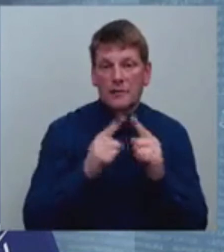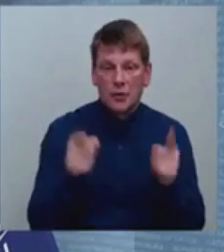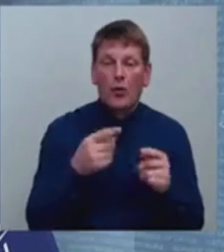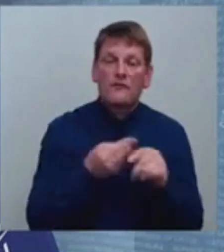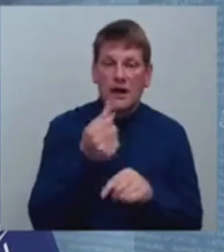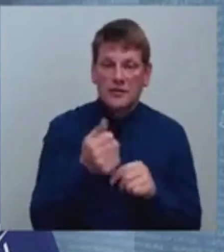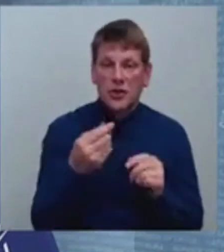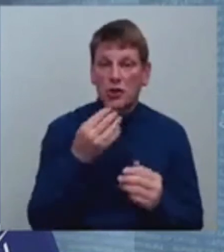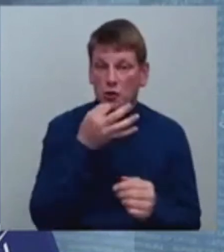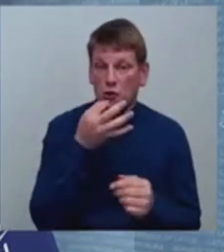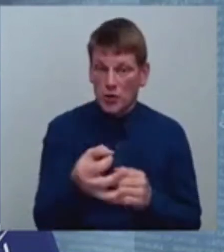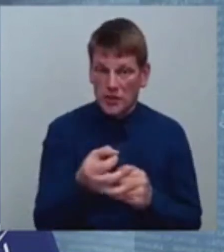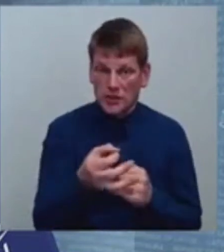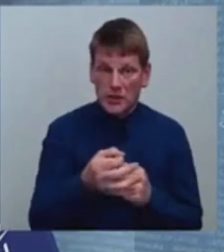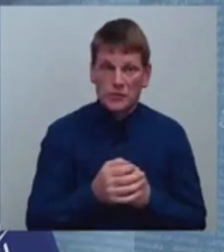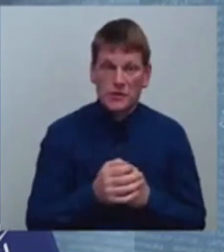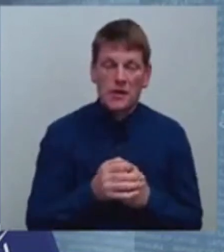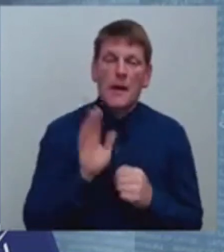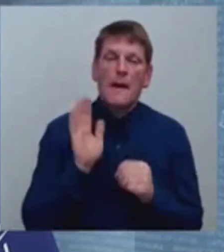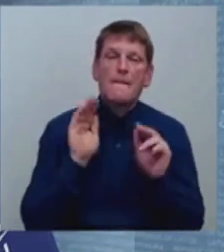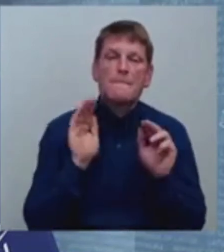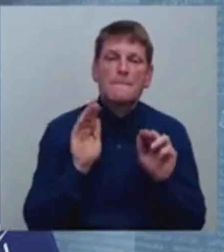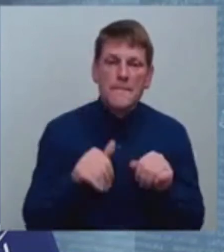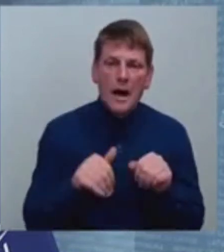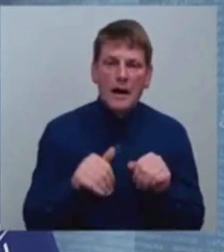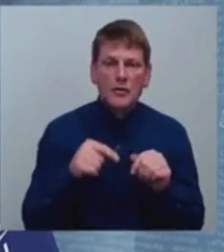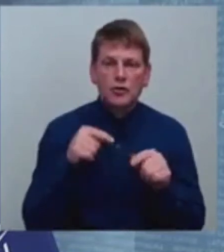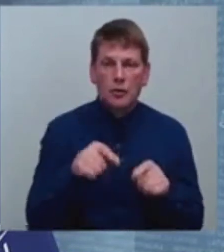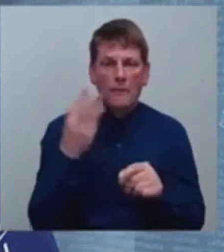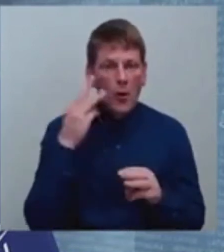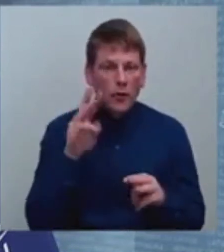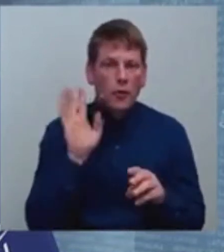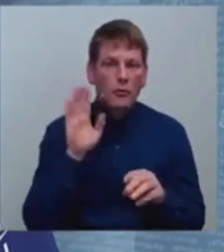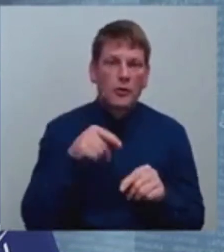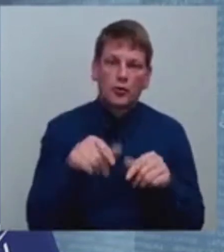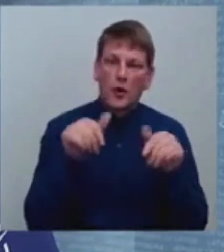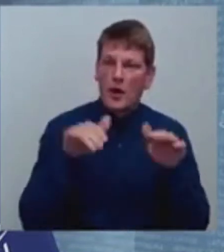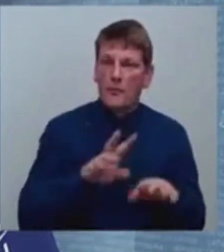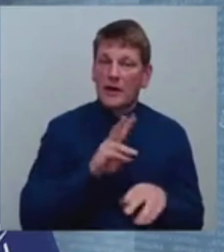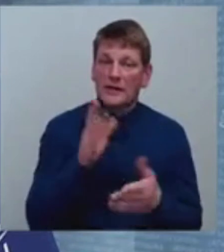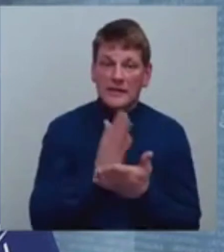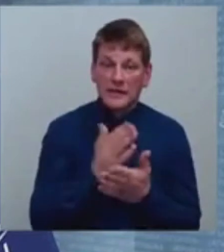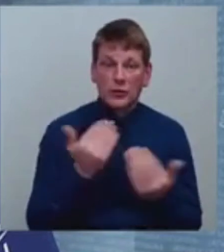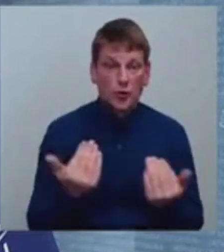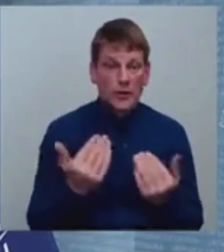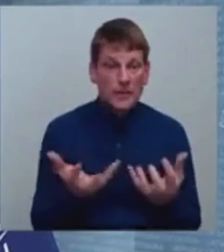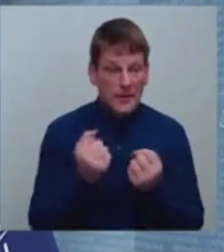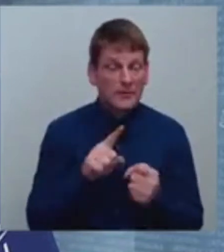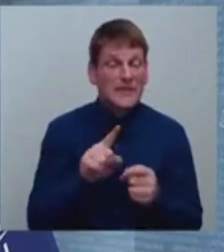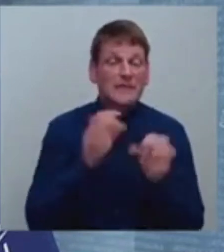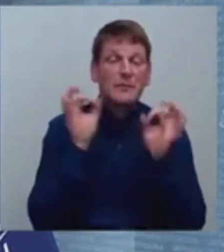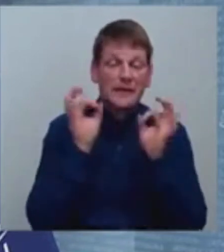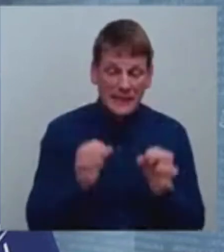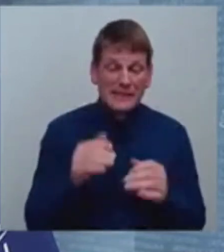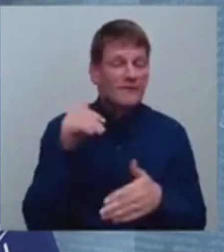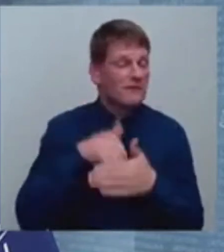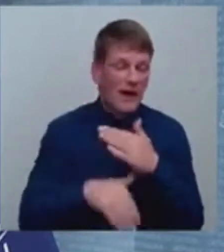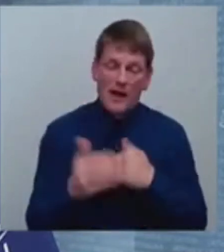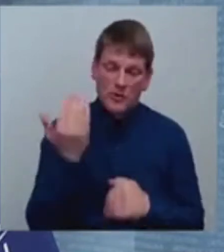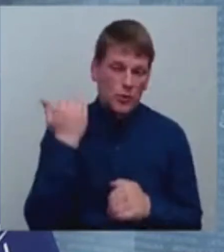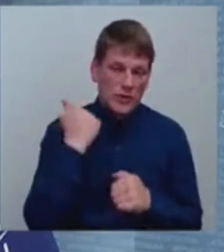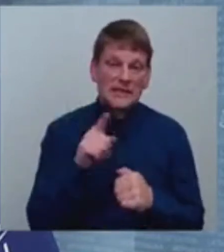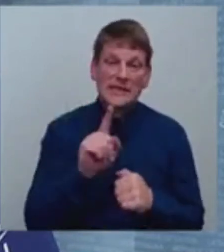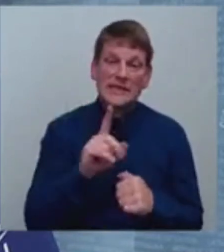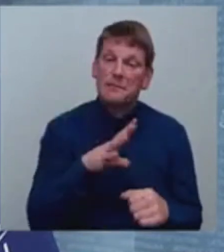nosacījums. Tātad par šo te modelu un par šo te lēmumu, kas šodien tika pieņems. Tas patiesi ir vēsturisks, tas ir